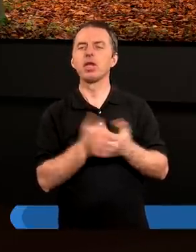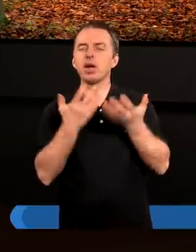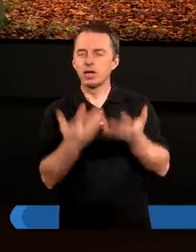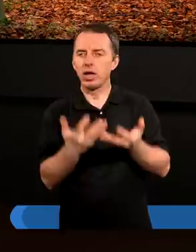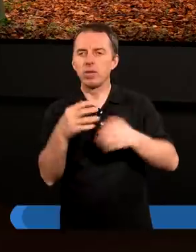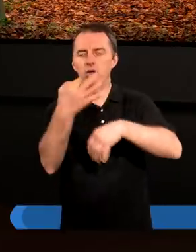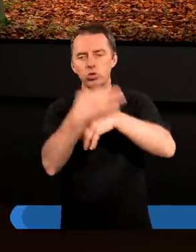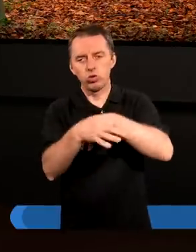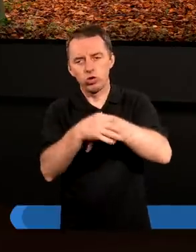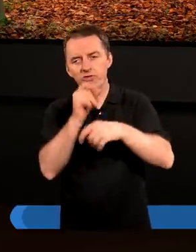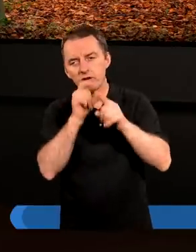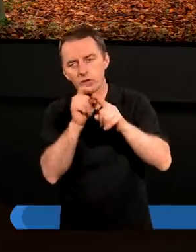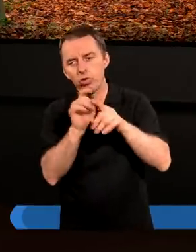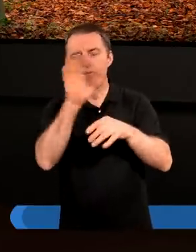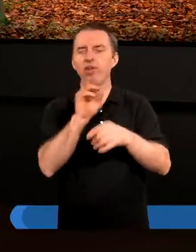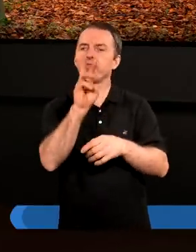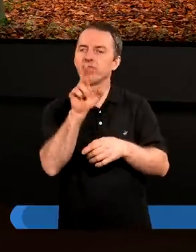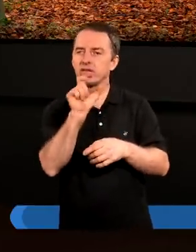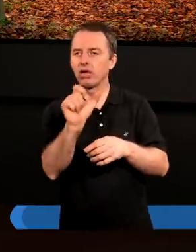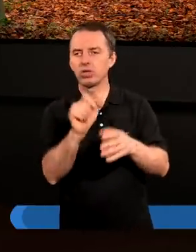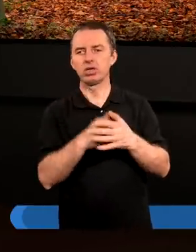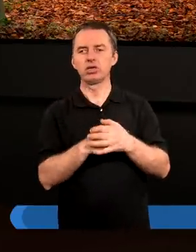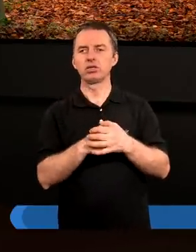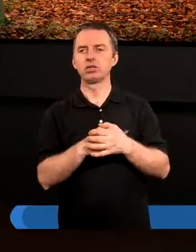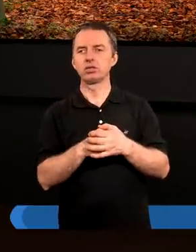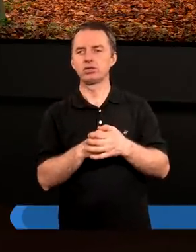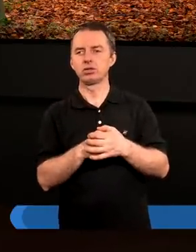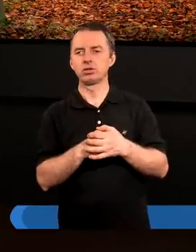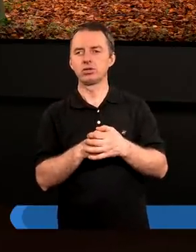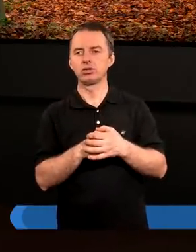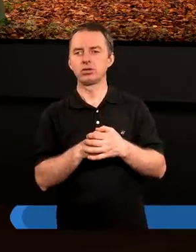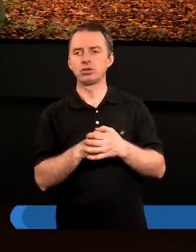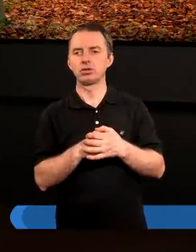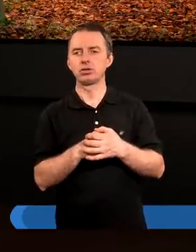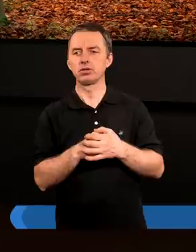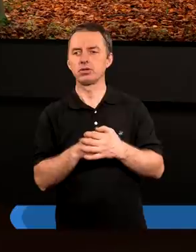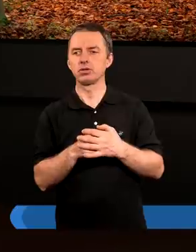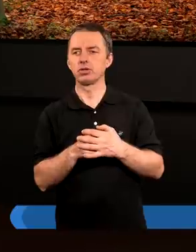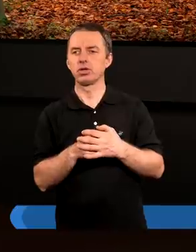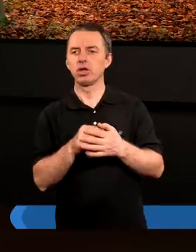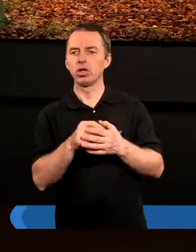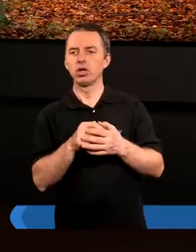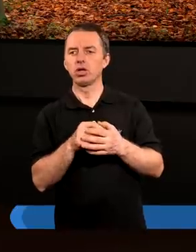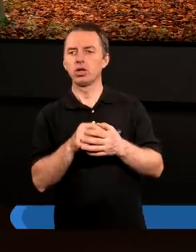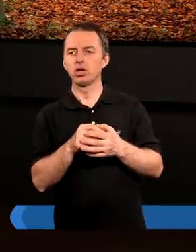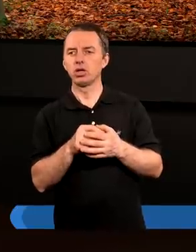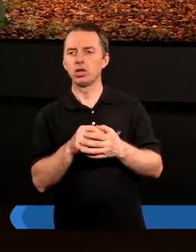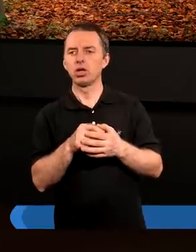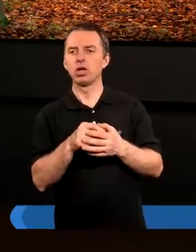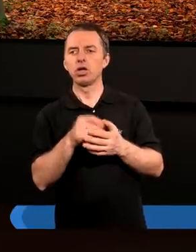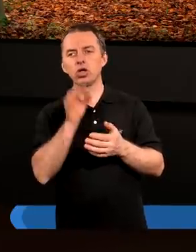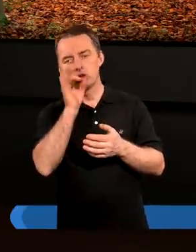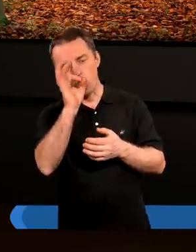Chcemy studiować Słowo Boże, a więc dobrym